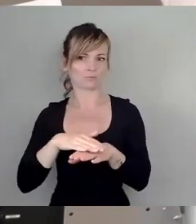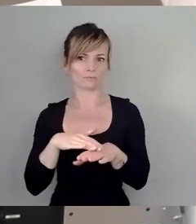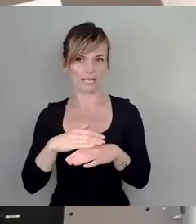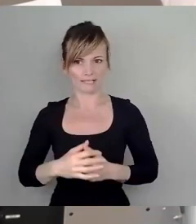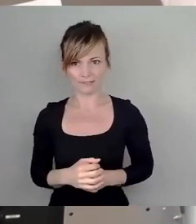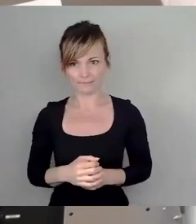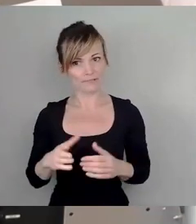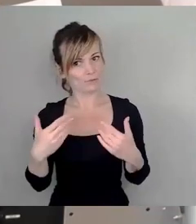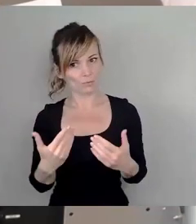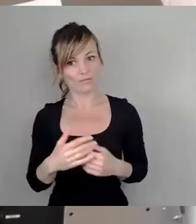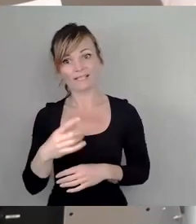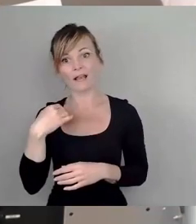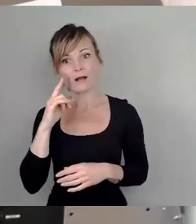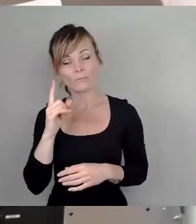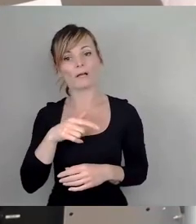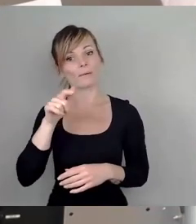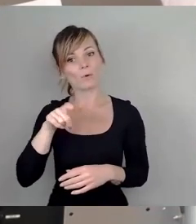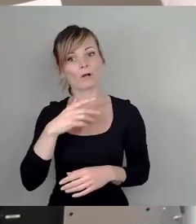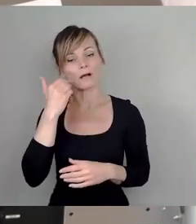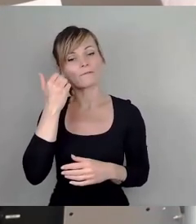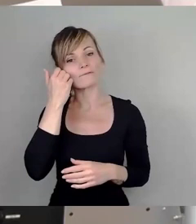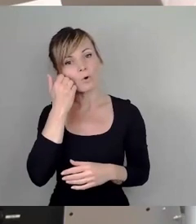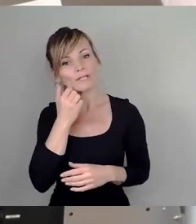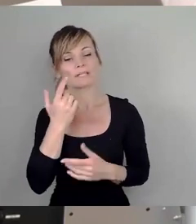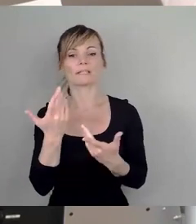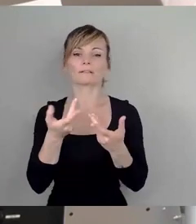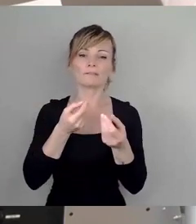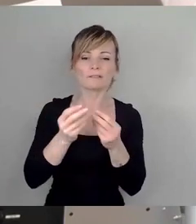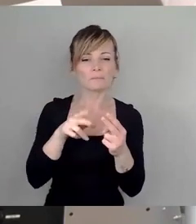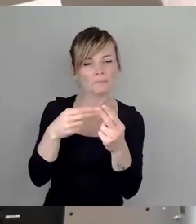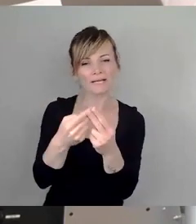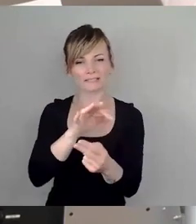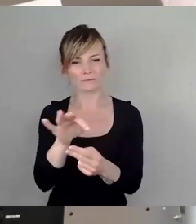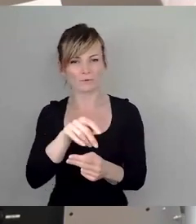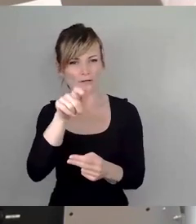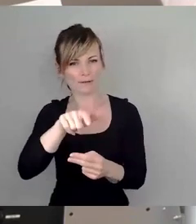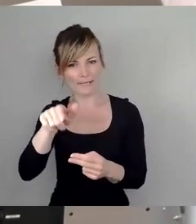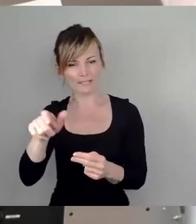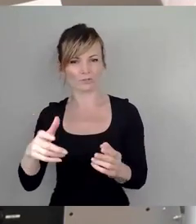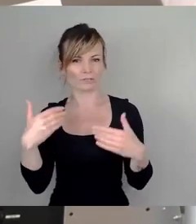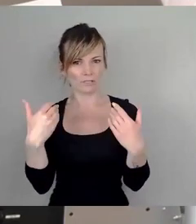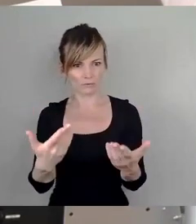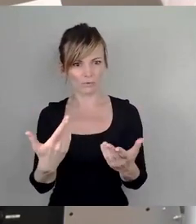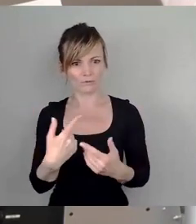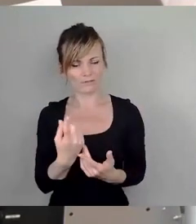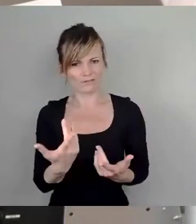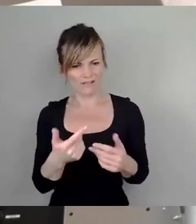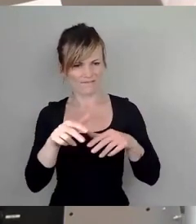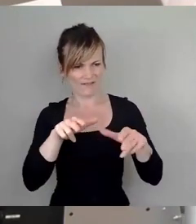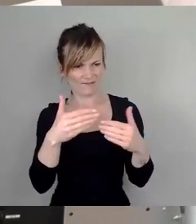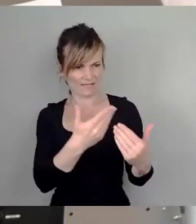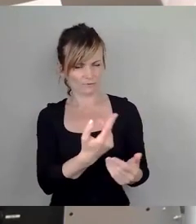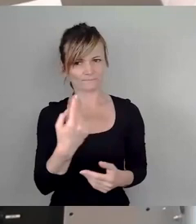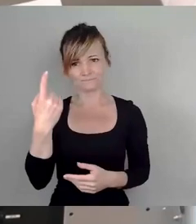glaube ja, eine bürgerfreundliche Verwaltung und eine Verwaltung, die möglich macht, Herr Hilbert ist angetreten, als mit einer ermöglichenden